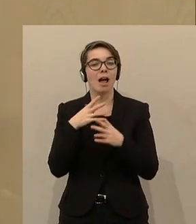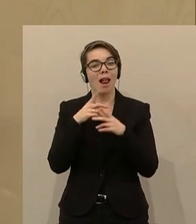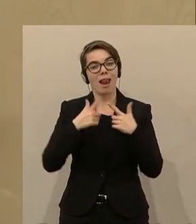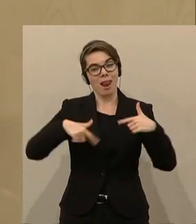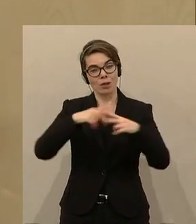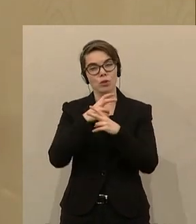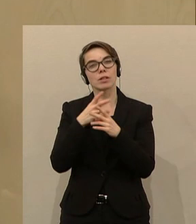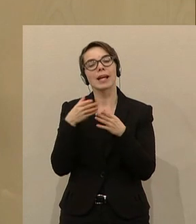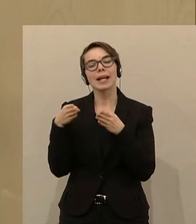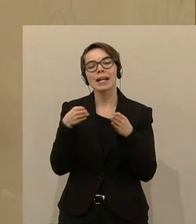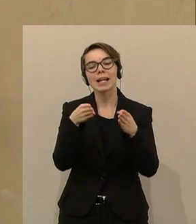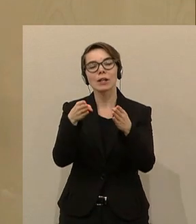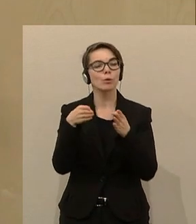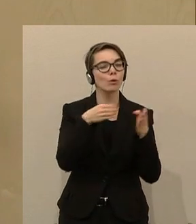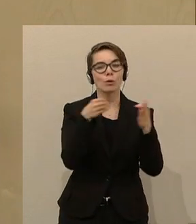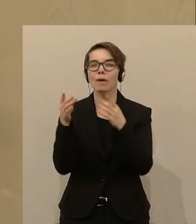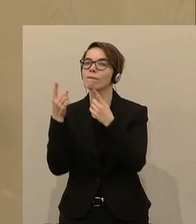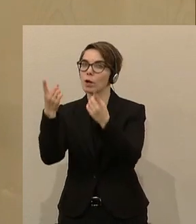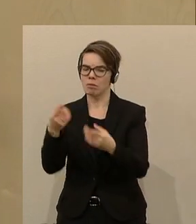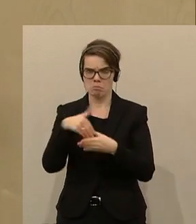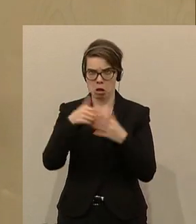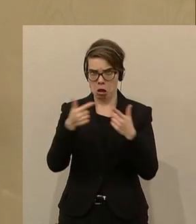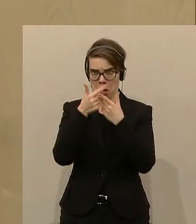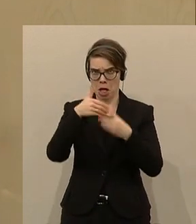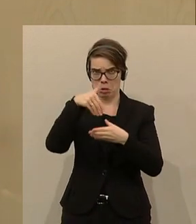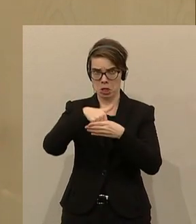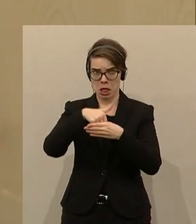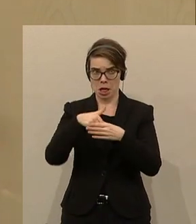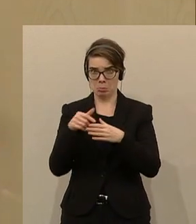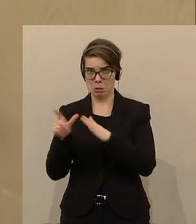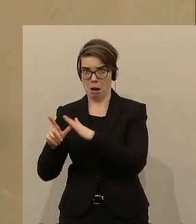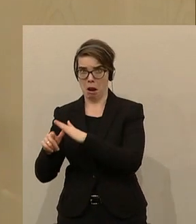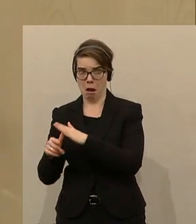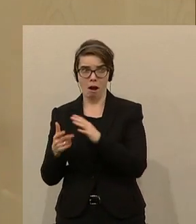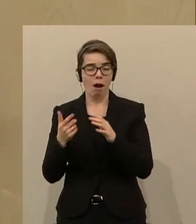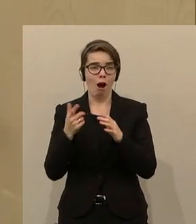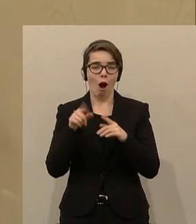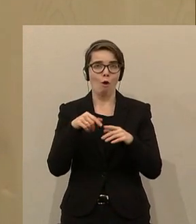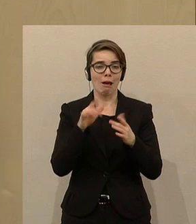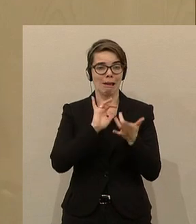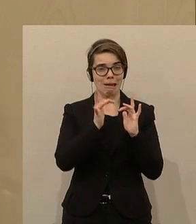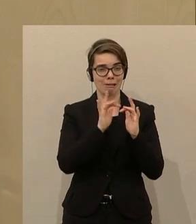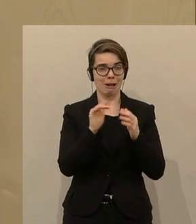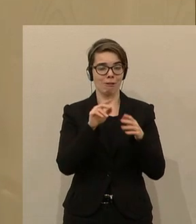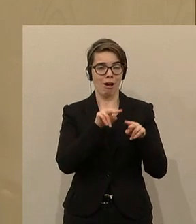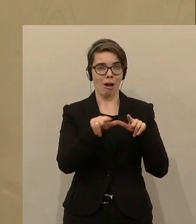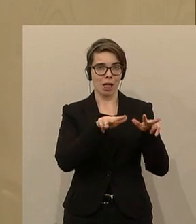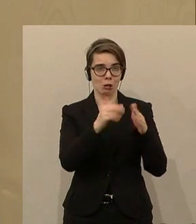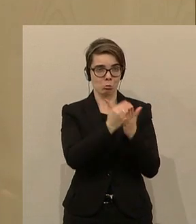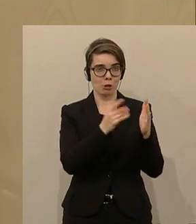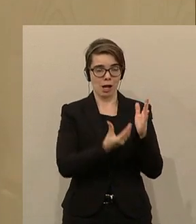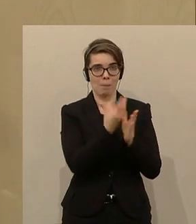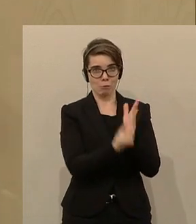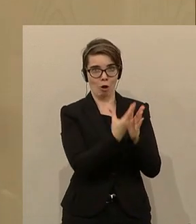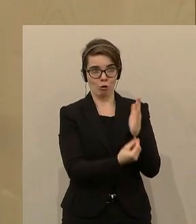die Erklärung selbst war ja wesentlich inhaltsleerer als das Regierungsprogramm, das man sich im Internet runterladen kann. Und da wird uns auch nicht